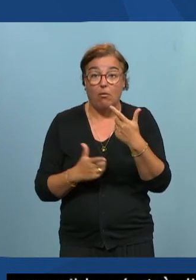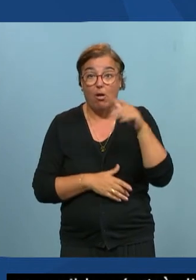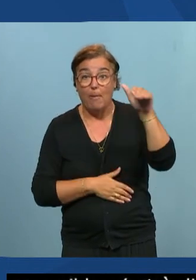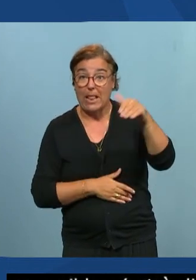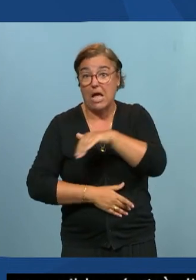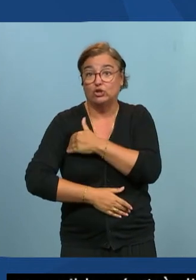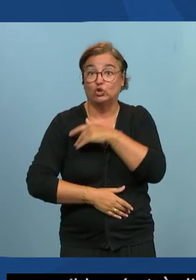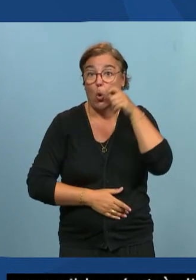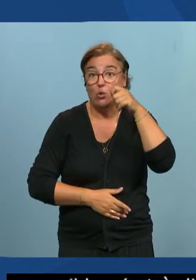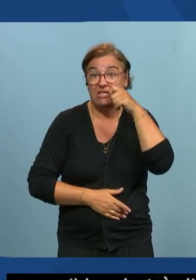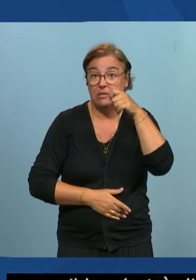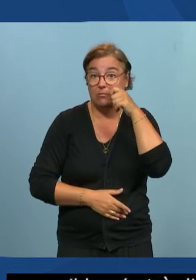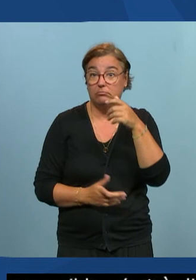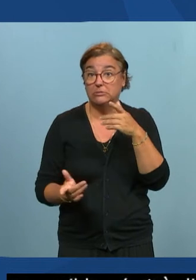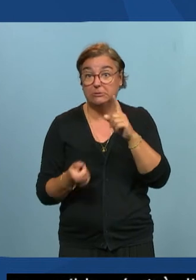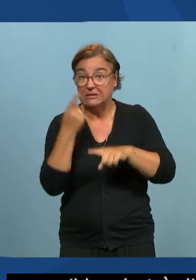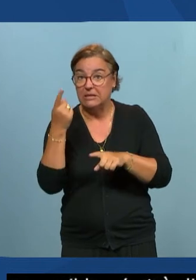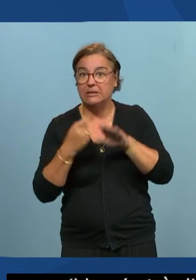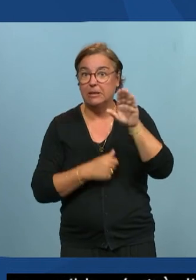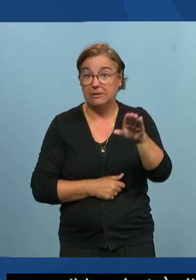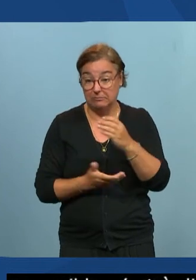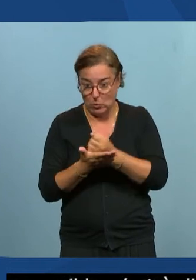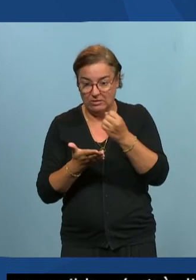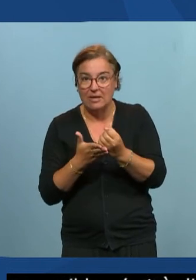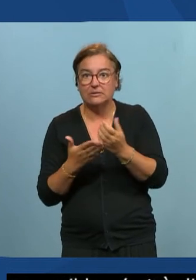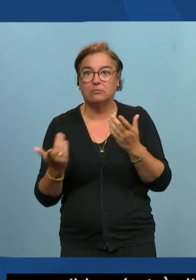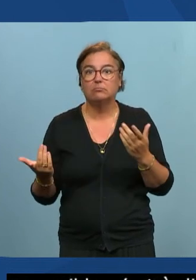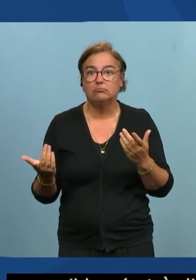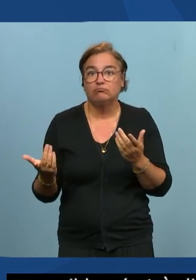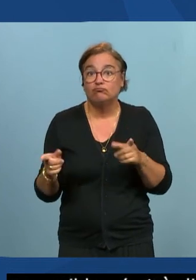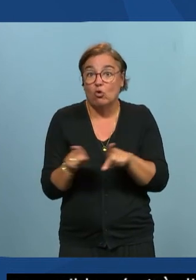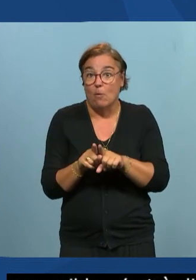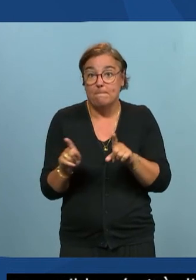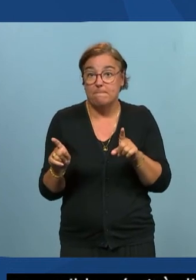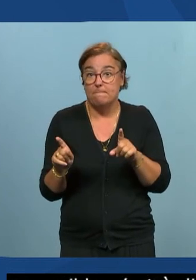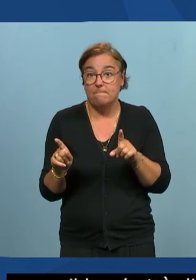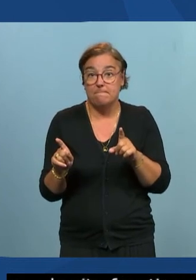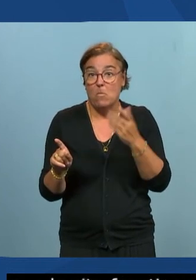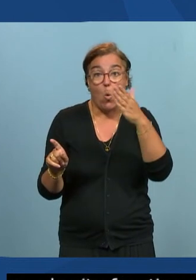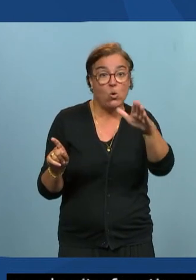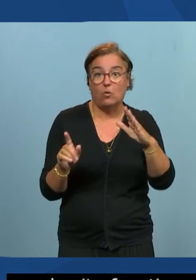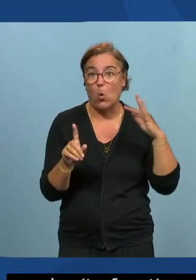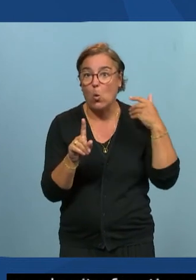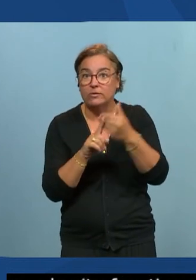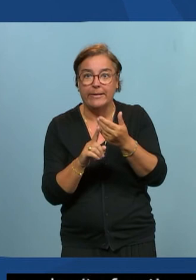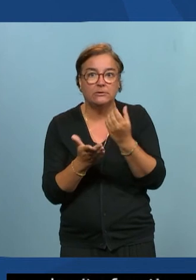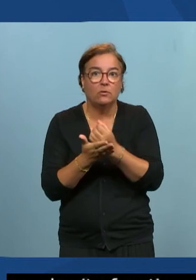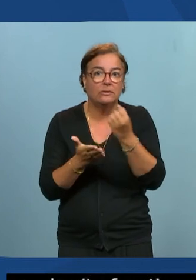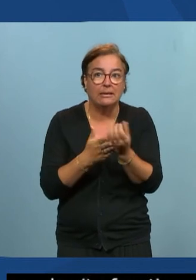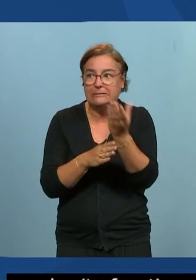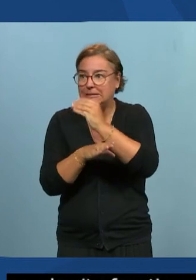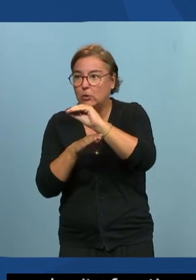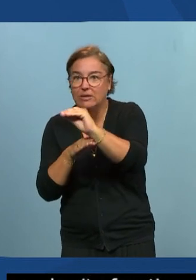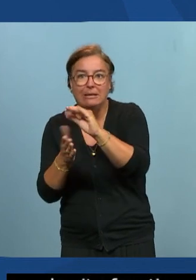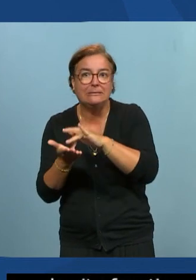spécialisée donc ODA ne suffit pas mais aussi tester comme on le fait pour d'autres en test tester l'état d'un site